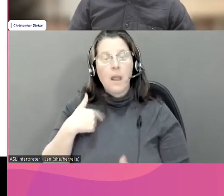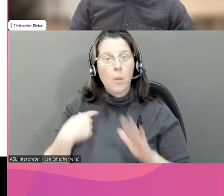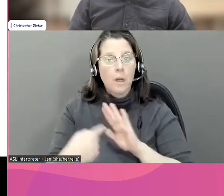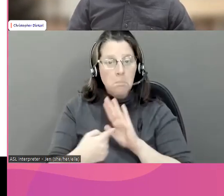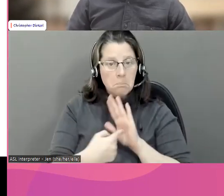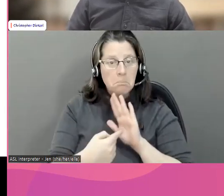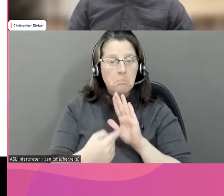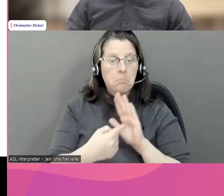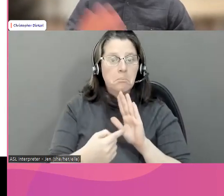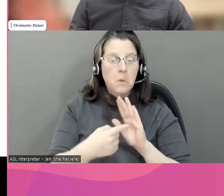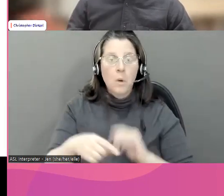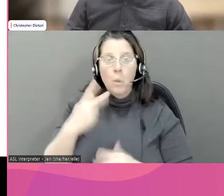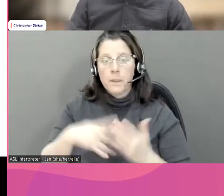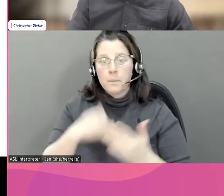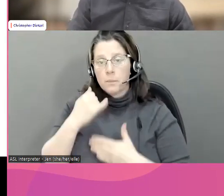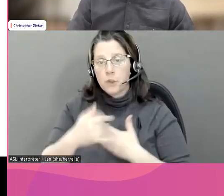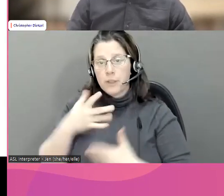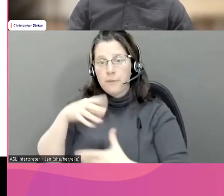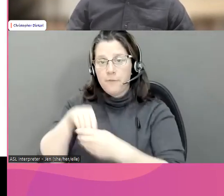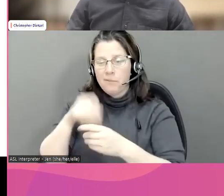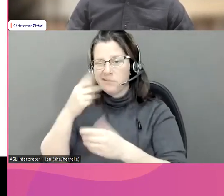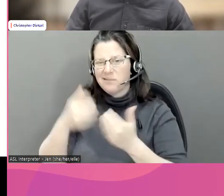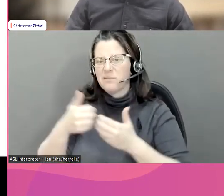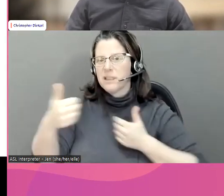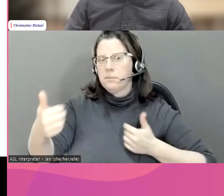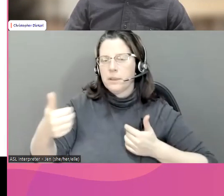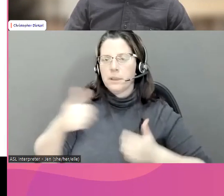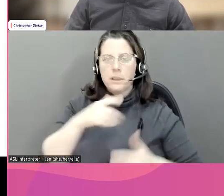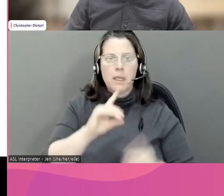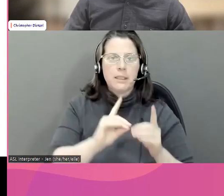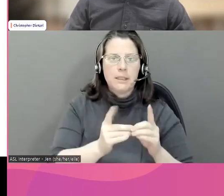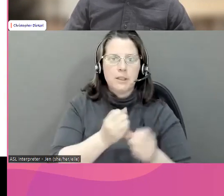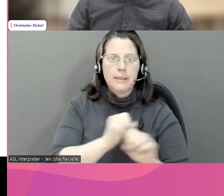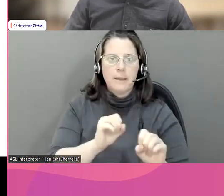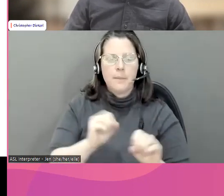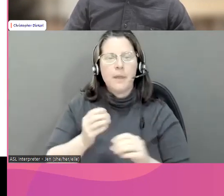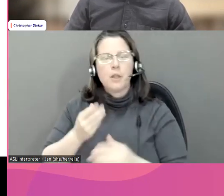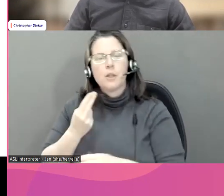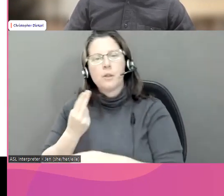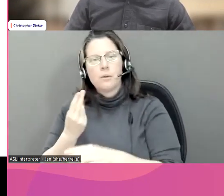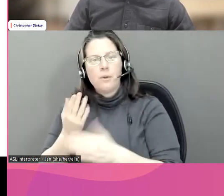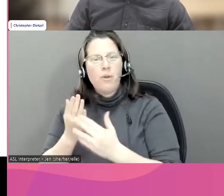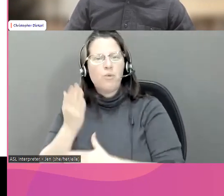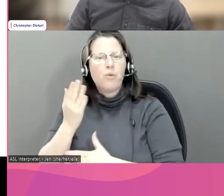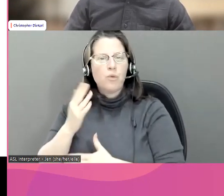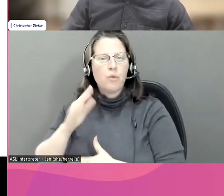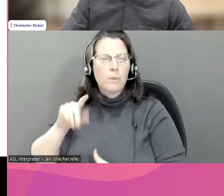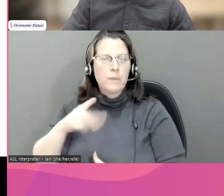Par ailleurs, j'aimerais souligner le point suivant. L'un des projets dans lesquels je suis impliquée ne porte pas sur la sécurité numérique,